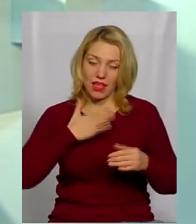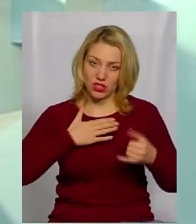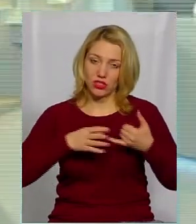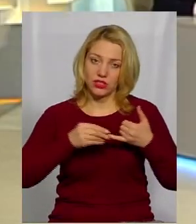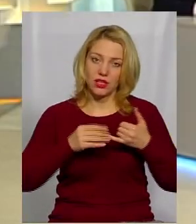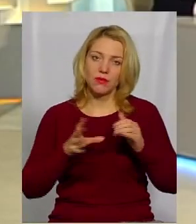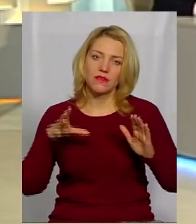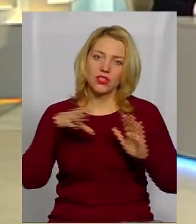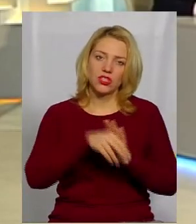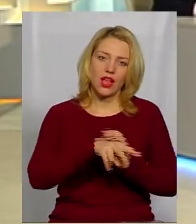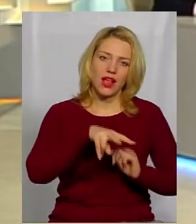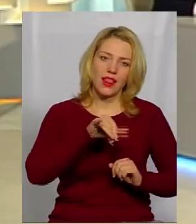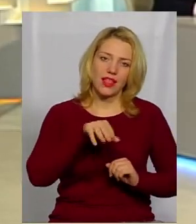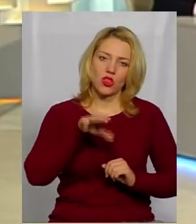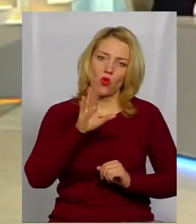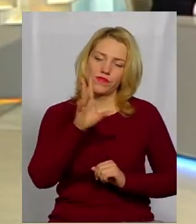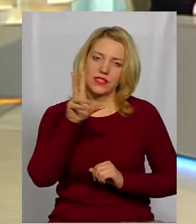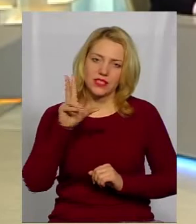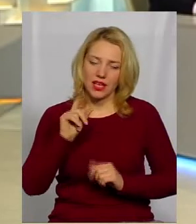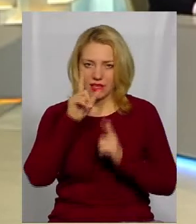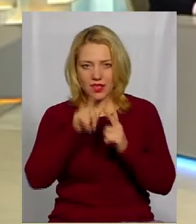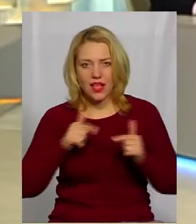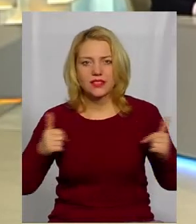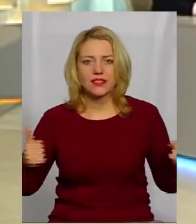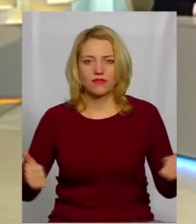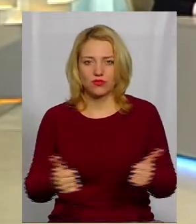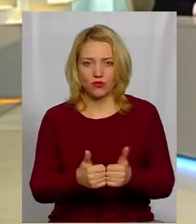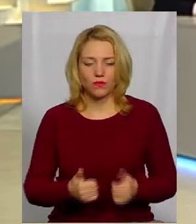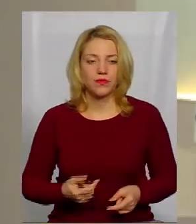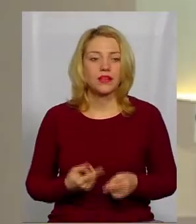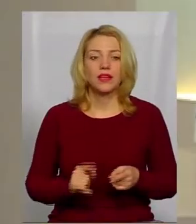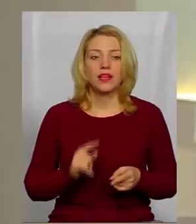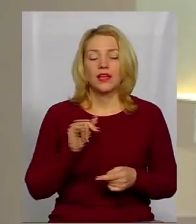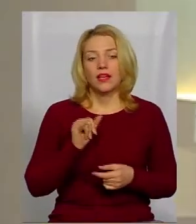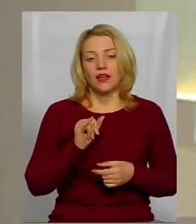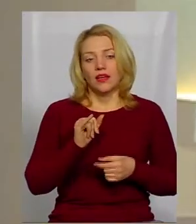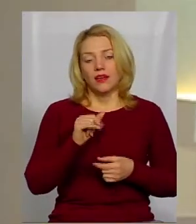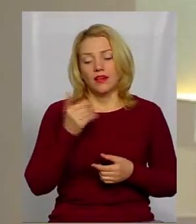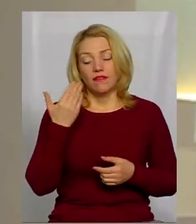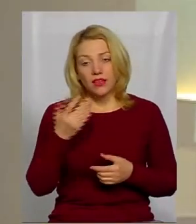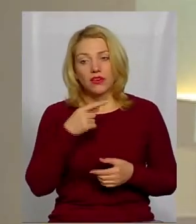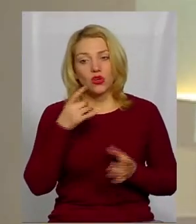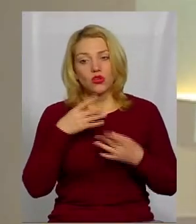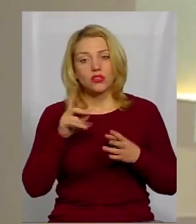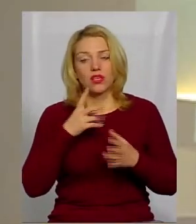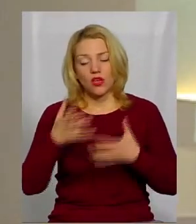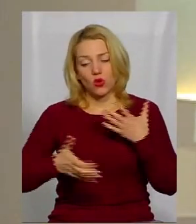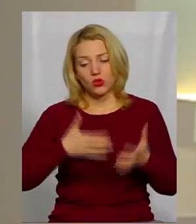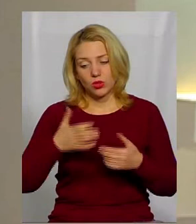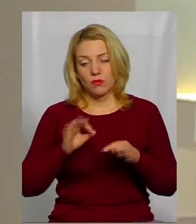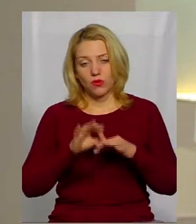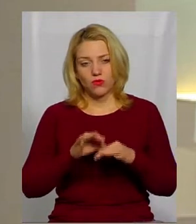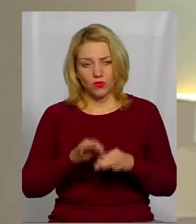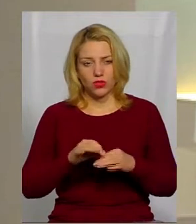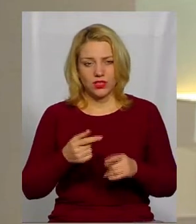Якось в розмові ви назвали розкопки, які проводяться протягом останніх трьох